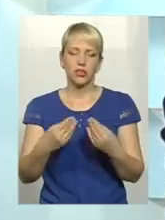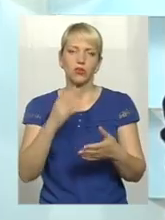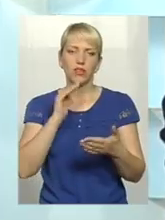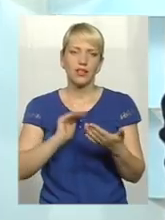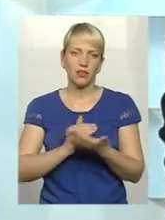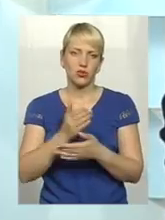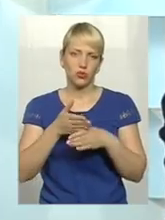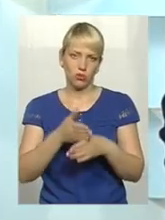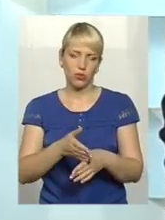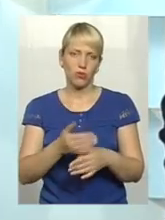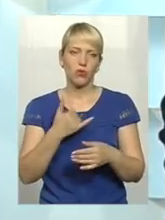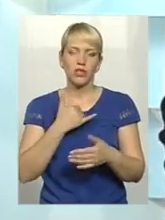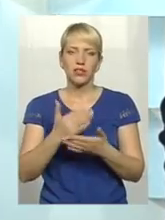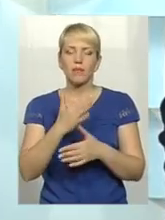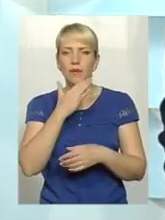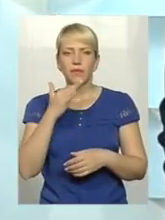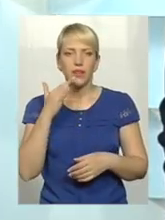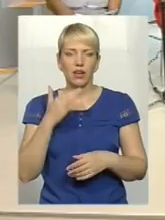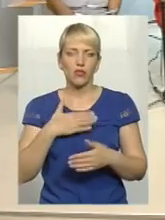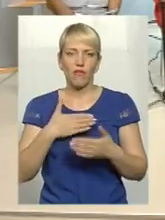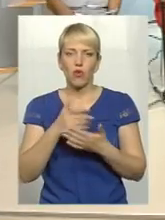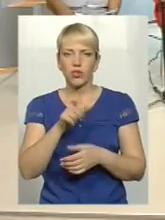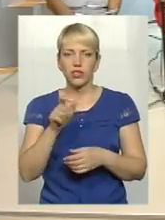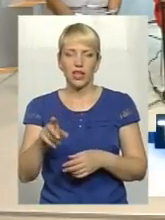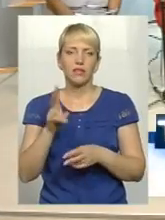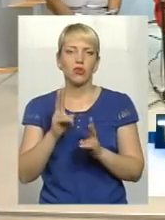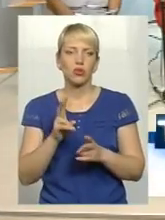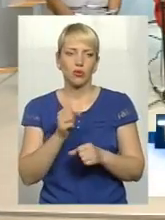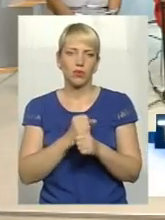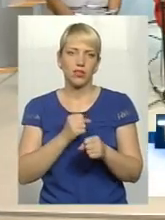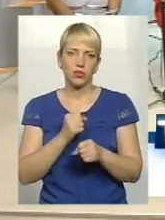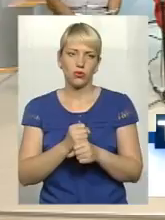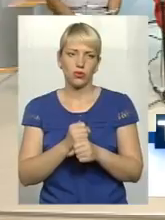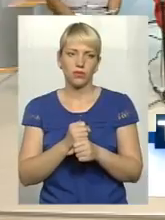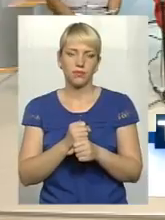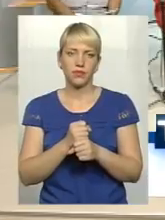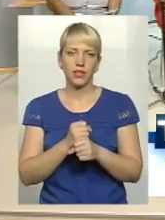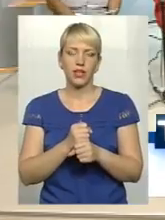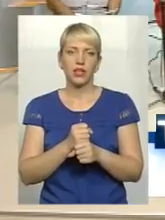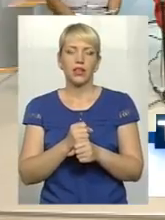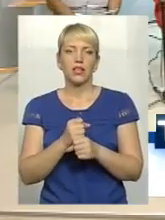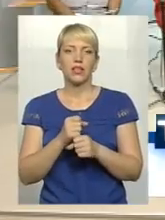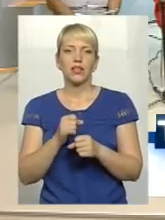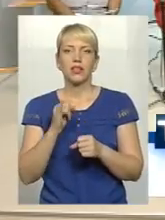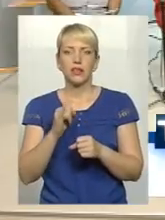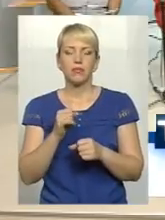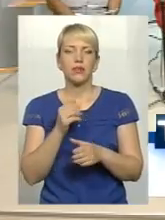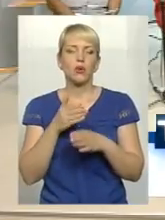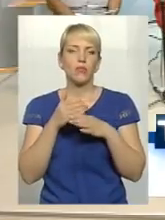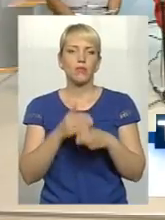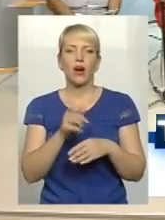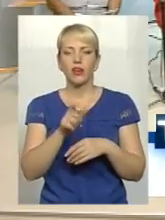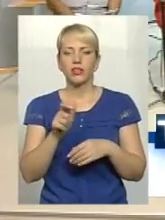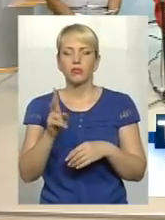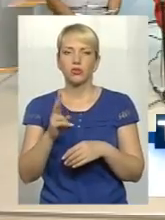допомогу. У нас є багато волонтерів, які працюють як з фронтом, так само допомагають тим, які до них